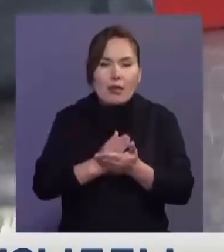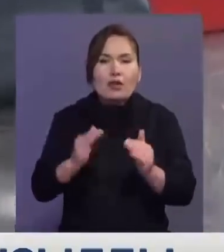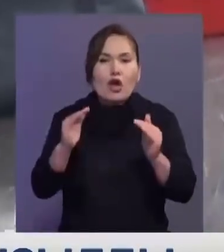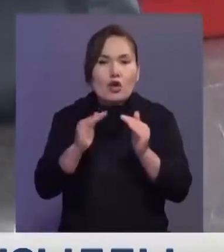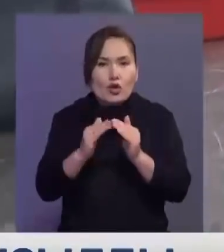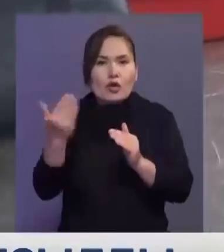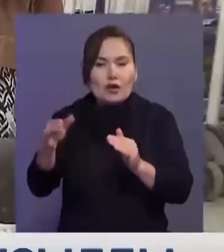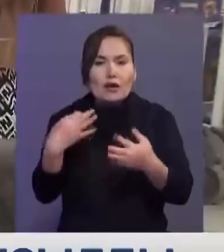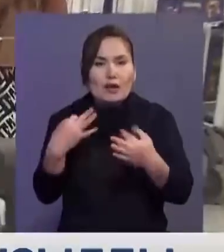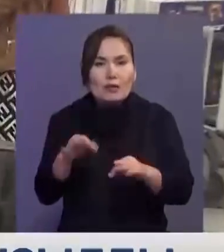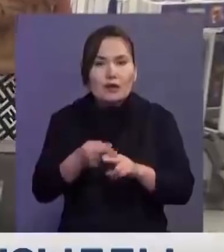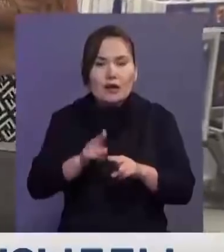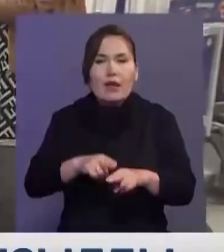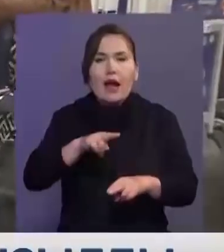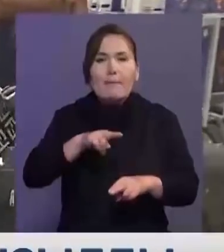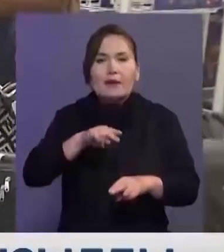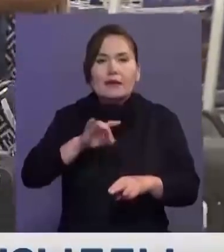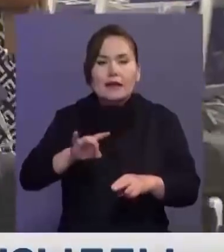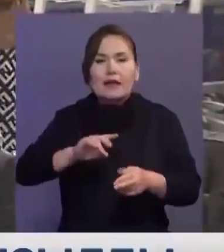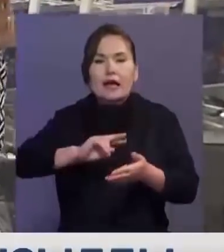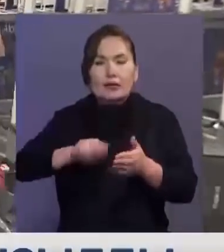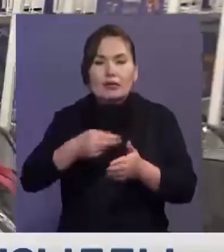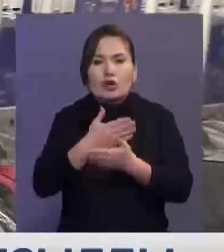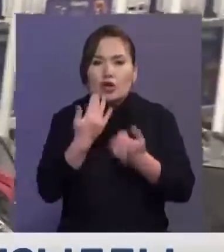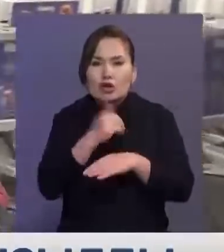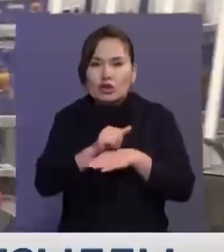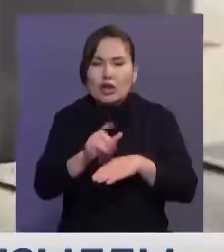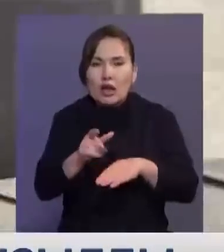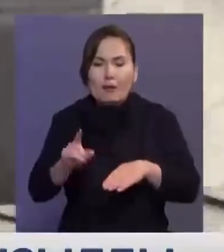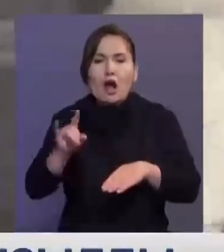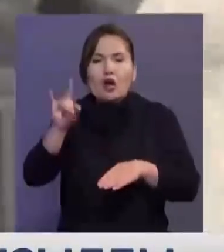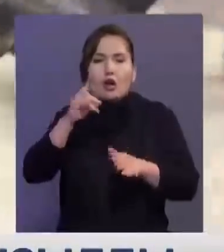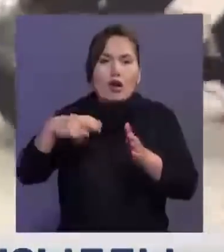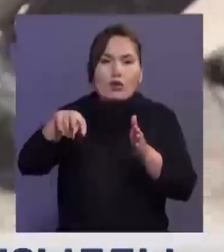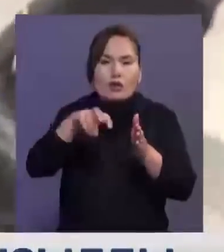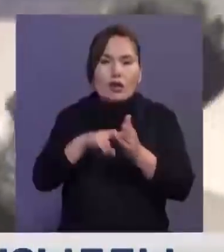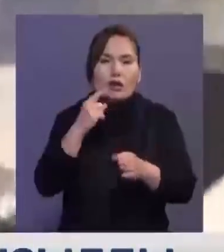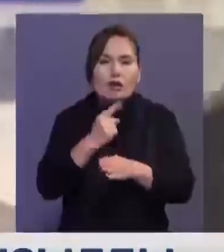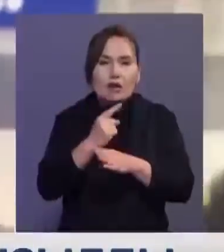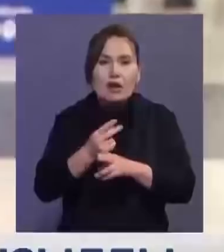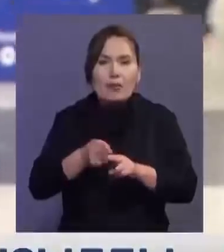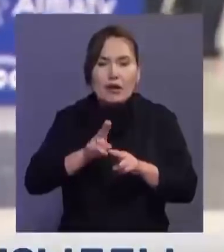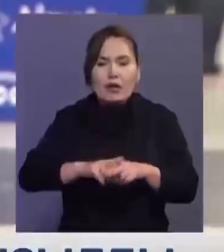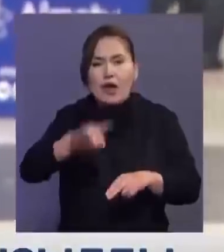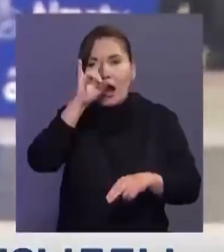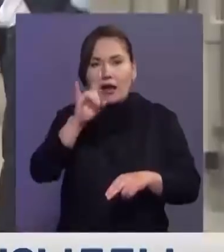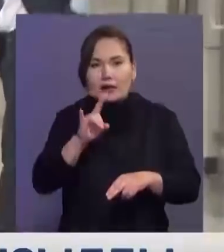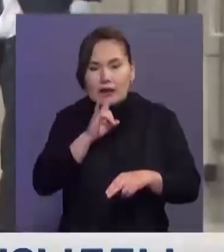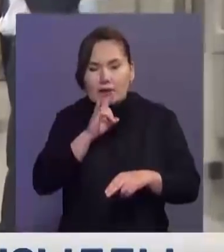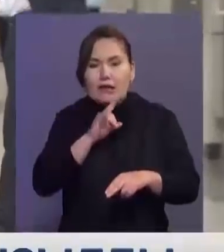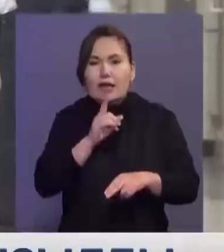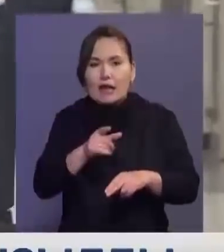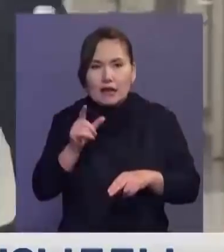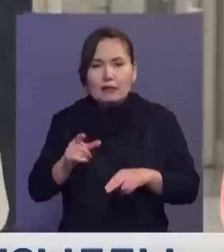қайтарылды. Айтеге тек қазір пұтыр анықтамасы жоқшет ел азаматтардың ұшаққа отыруына рухсат жоқ. Оңсыз тек қазақстандықтарғаны елге